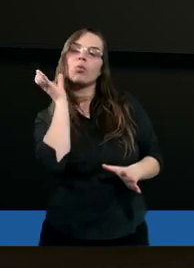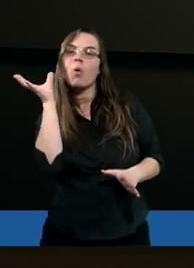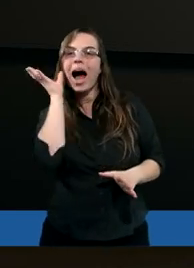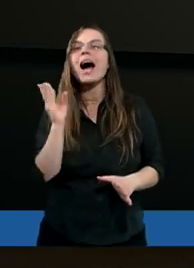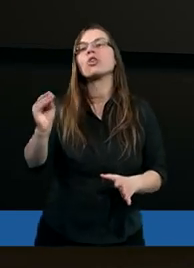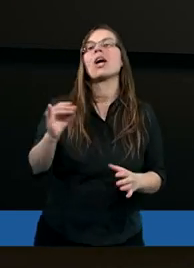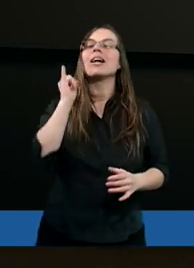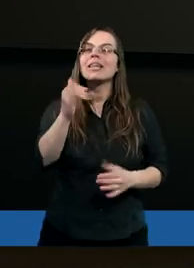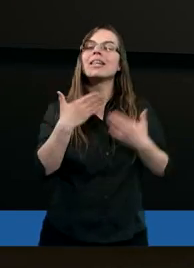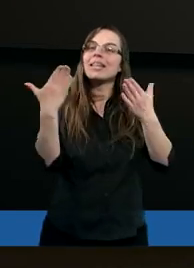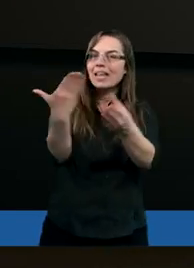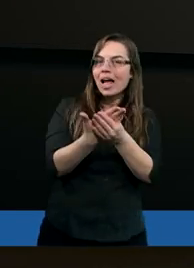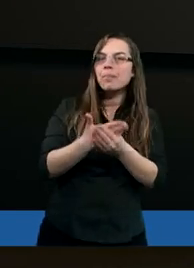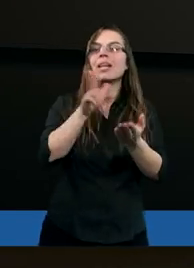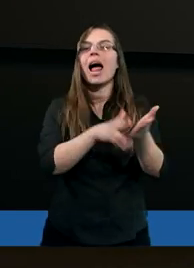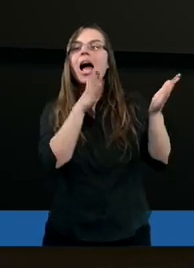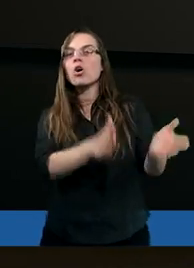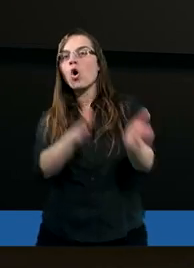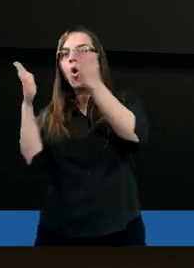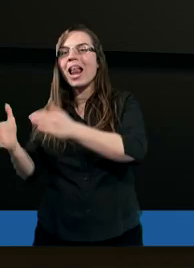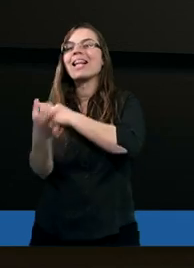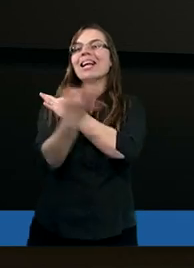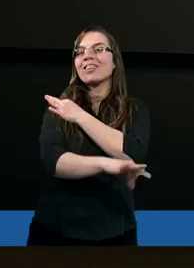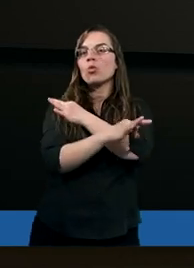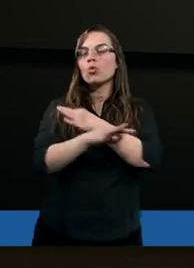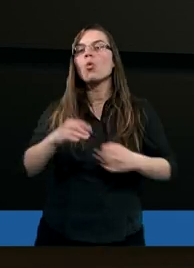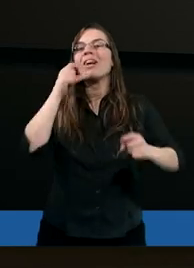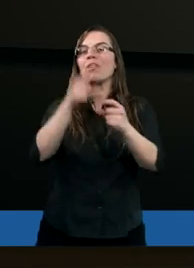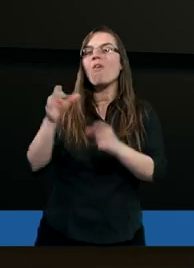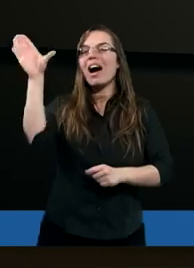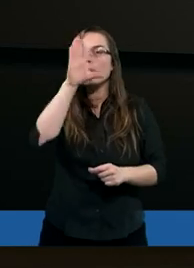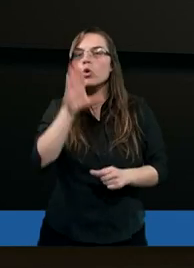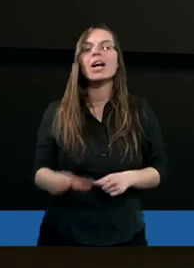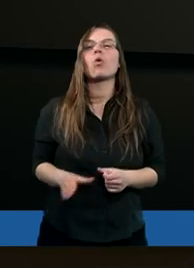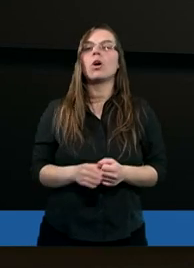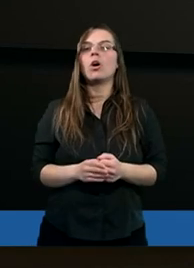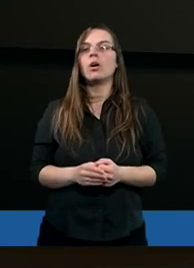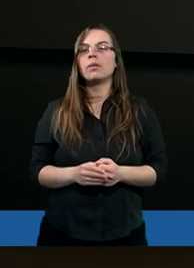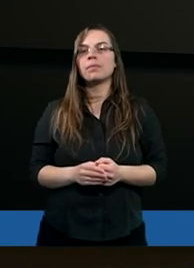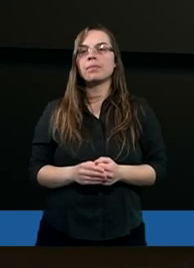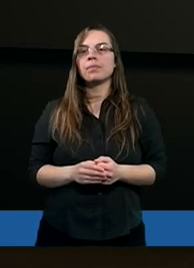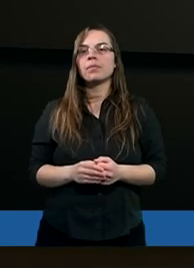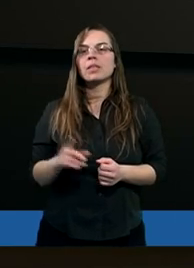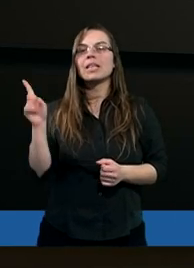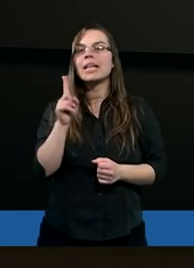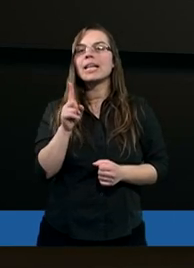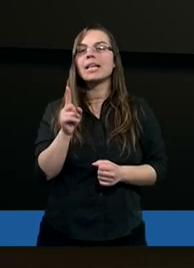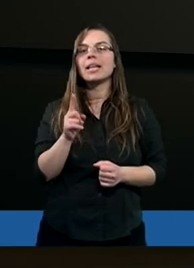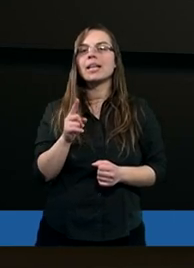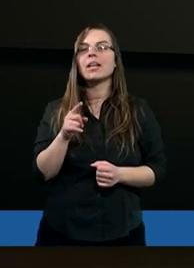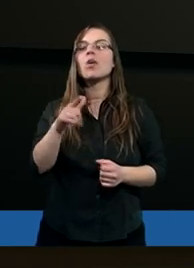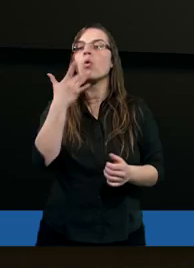słuchacze i zapraszam i na kolejne studium Słowa Bożego w